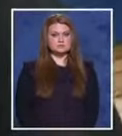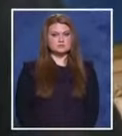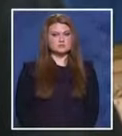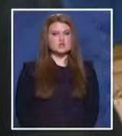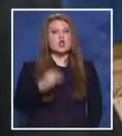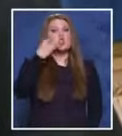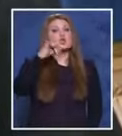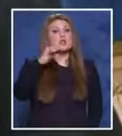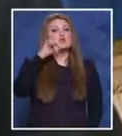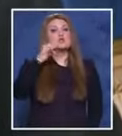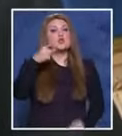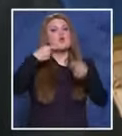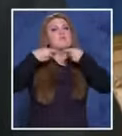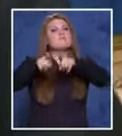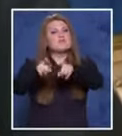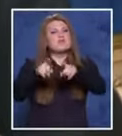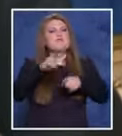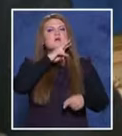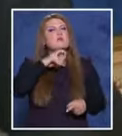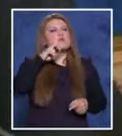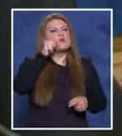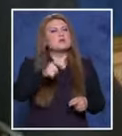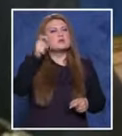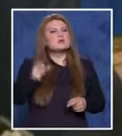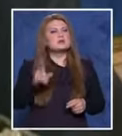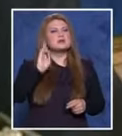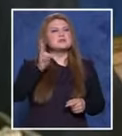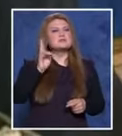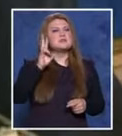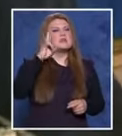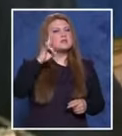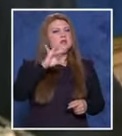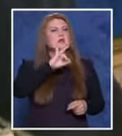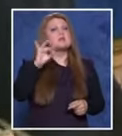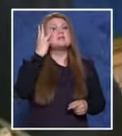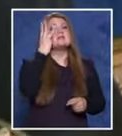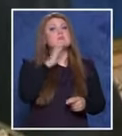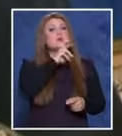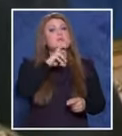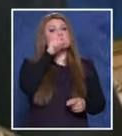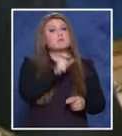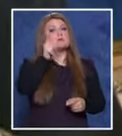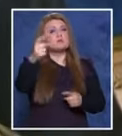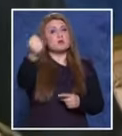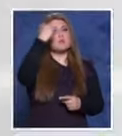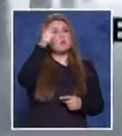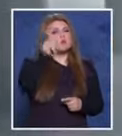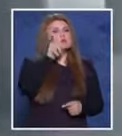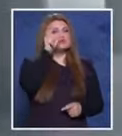Юрдан Юрданов обвинява полицаите Красимир Никифоров, Румен Върбанов и Петко Ганчев в нанесен побой.